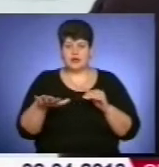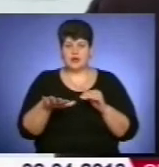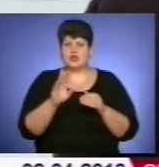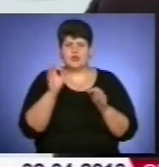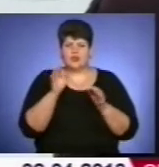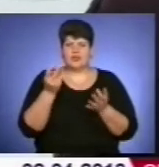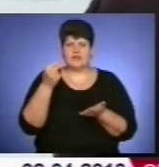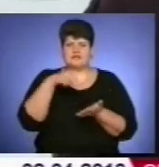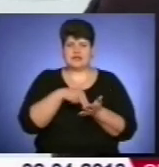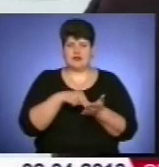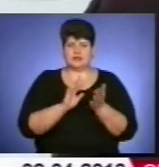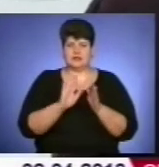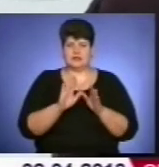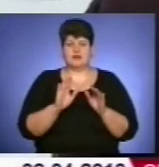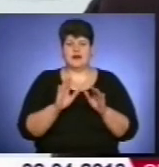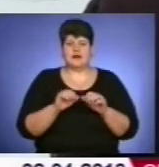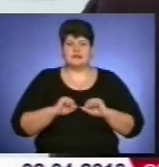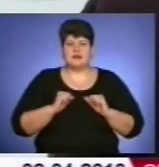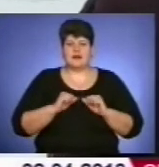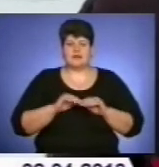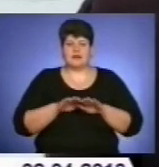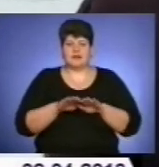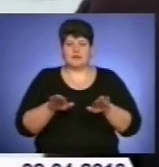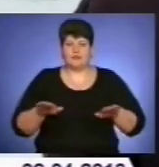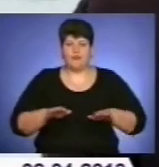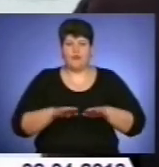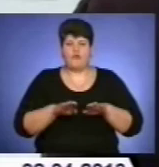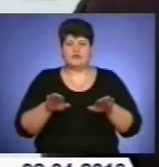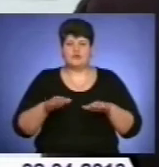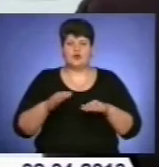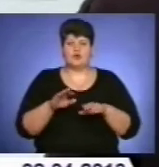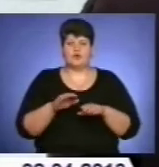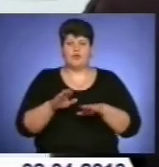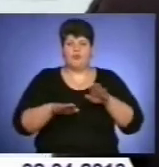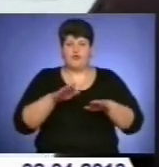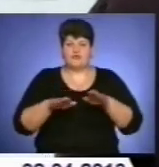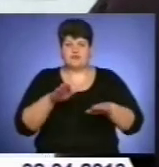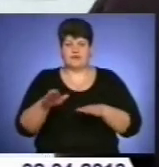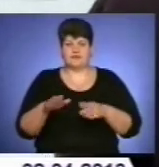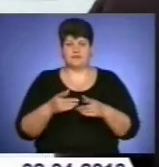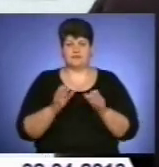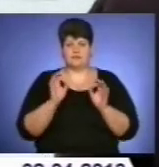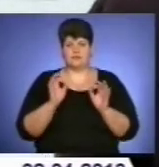місця проваля старатися повзком відповзти в безпечне місце.